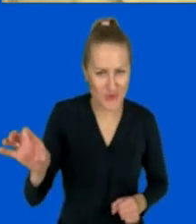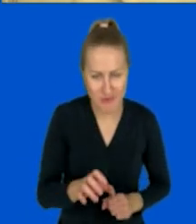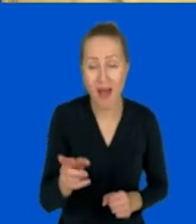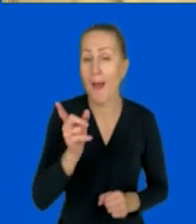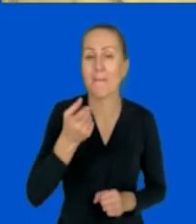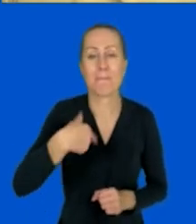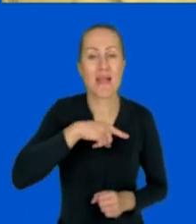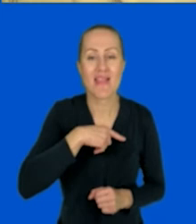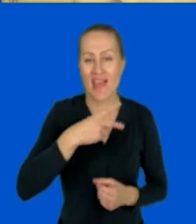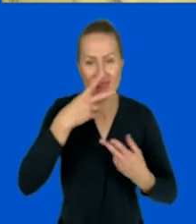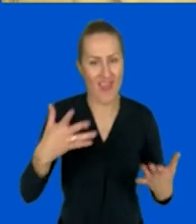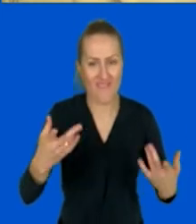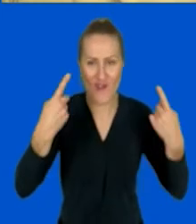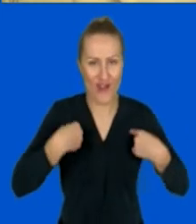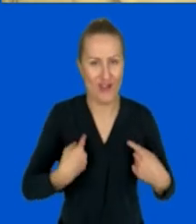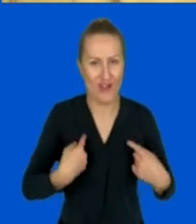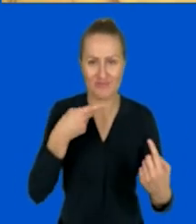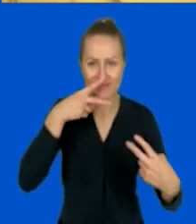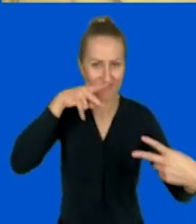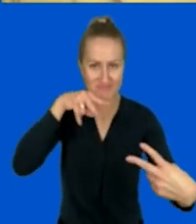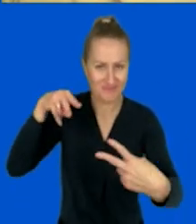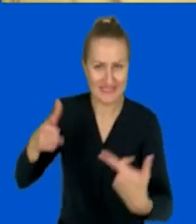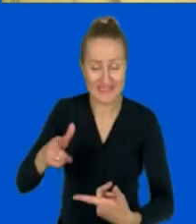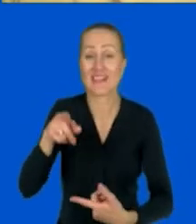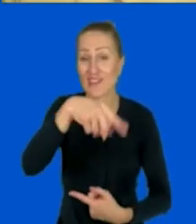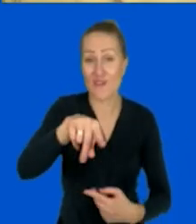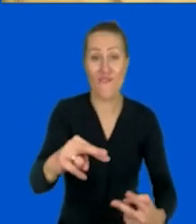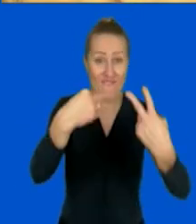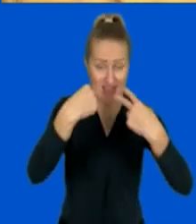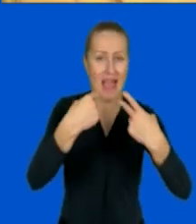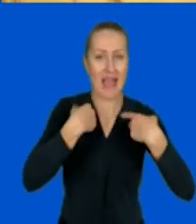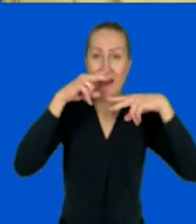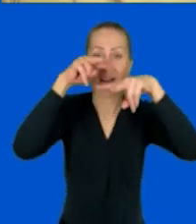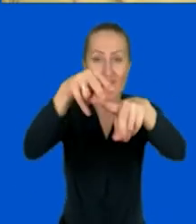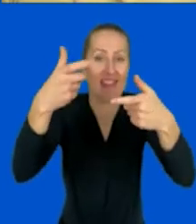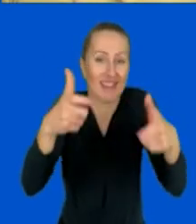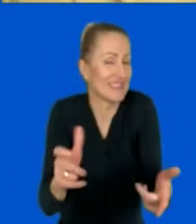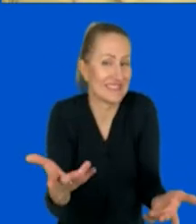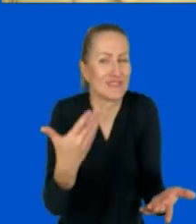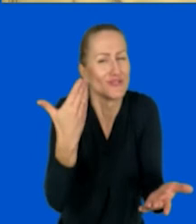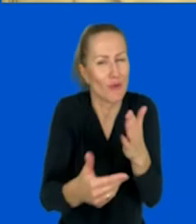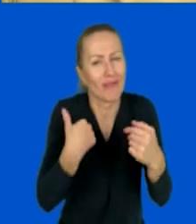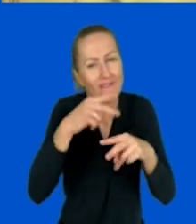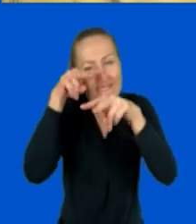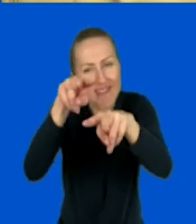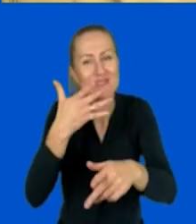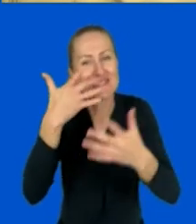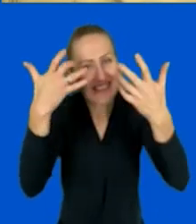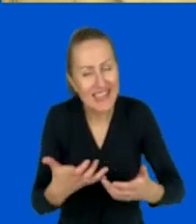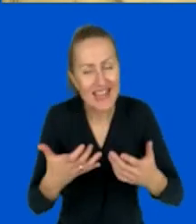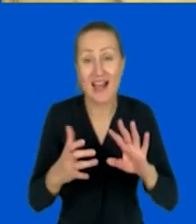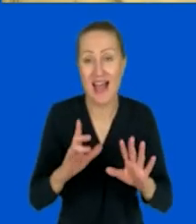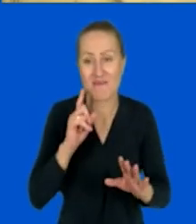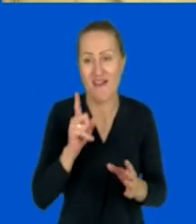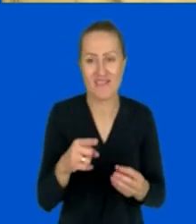nie widzimy się, wszyscy, tak widzicie mnie, ja was nie widzę. Szkoda, bo bardzo bym chciała. Fantastycznie się